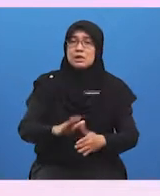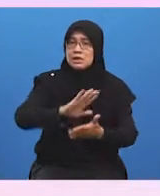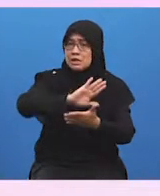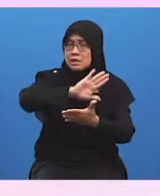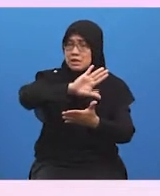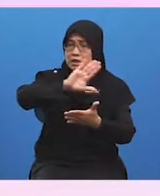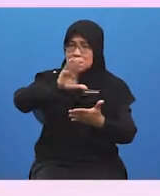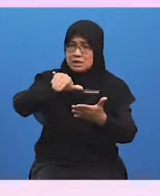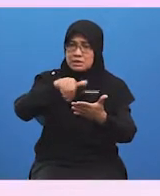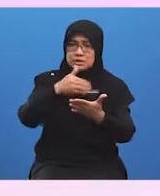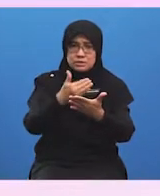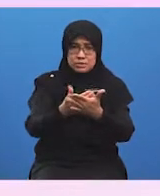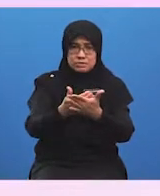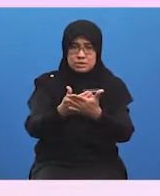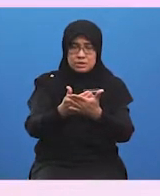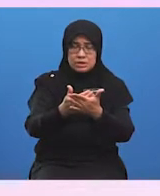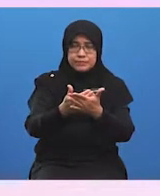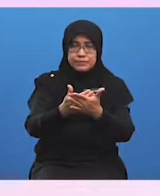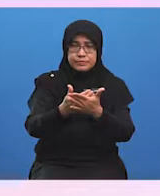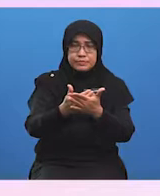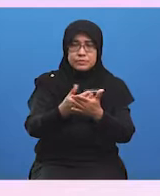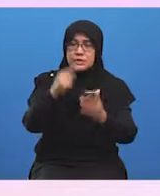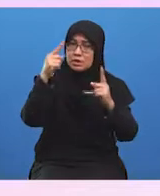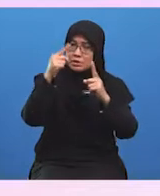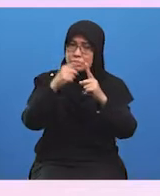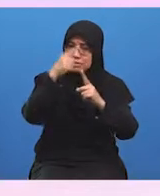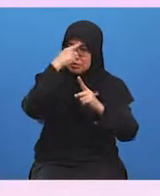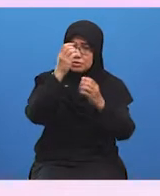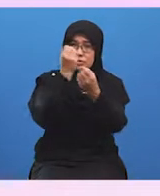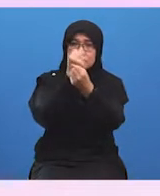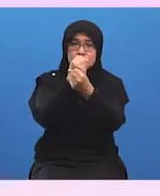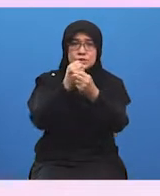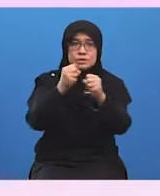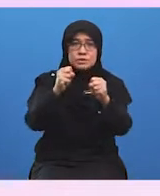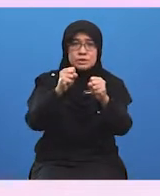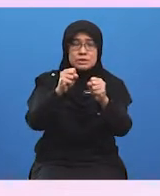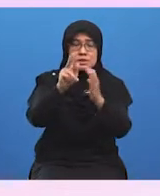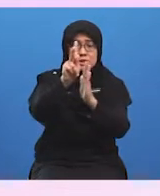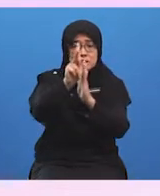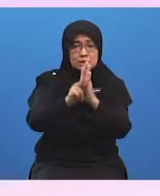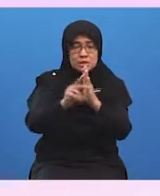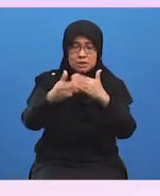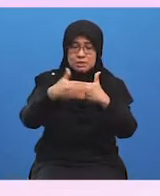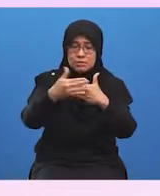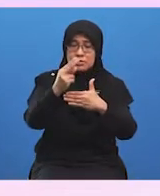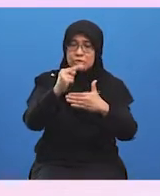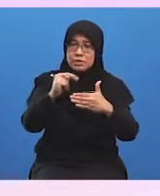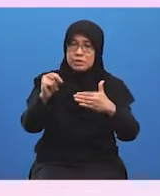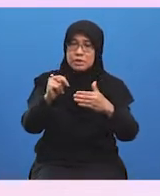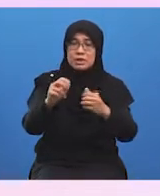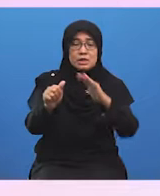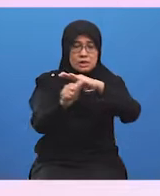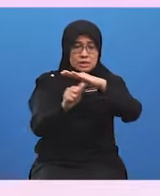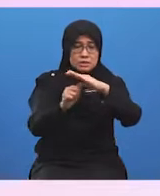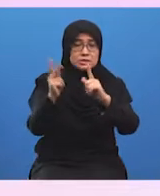kemudahan asas seperti bekalan air dan elektrik serta tapak kilang yang sesuai untuk